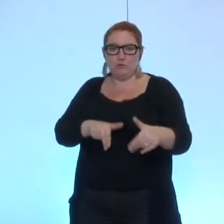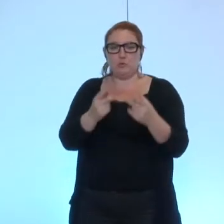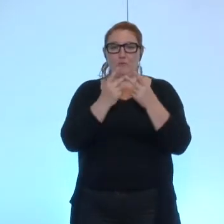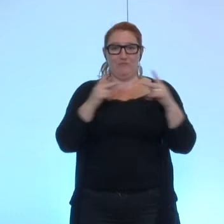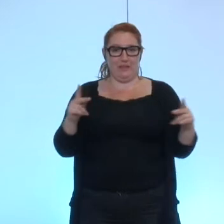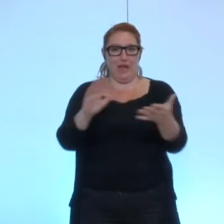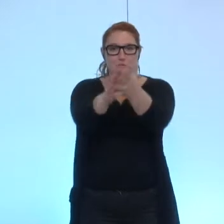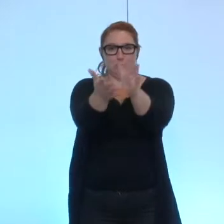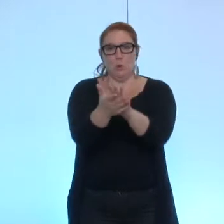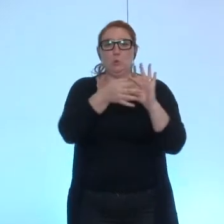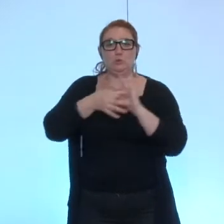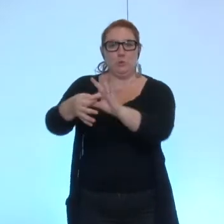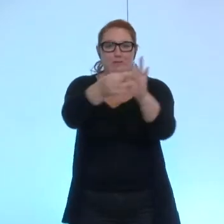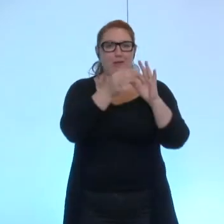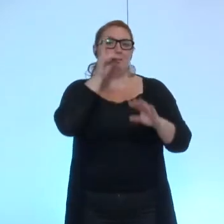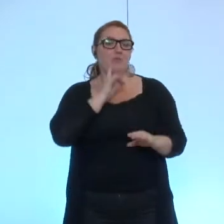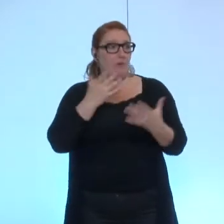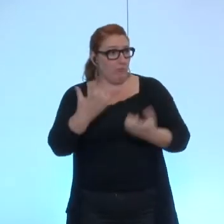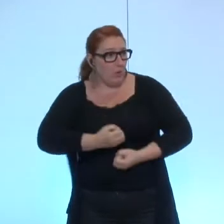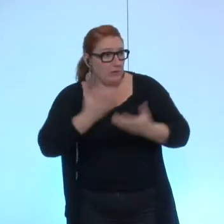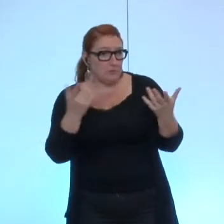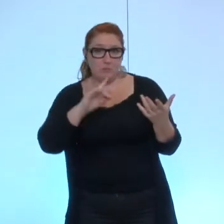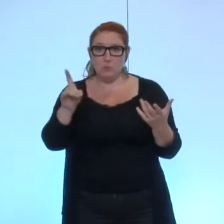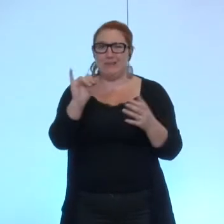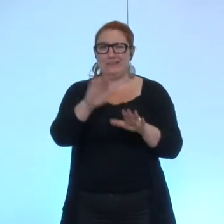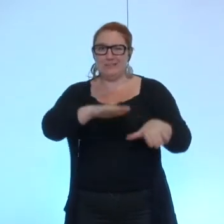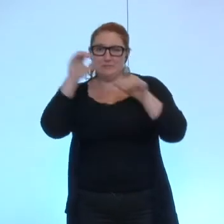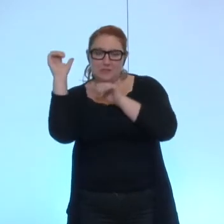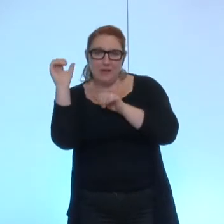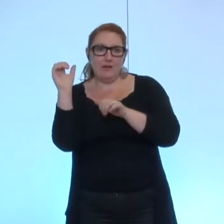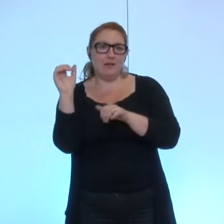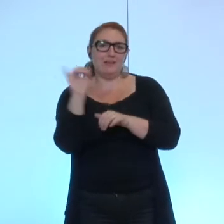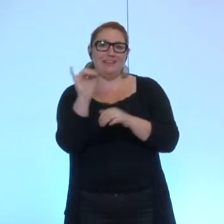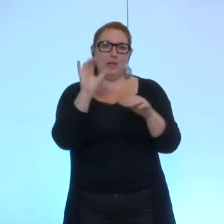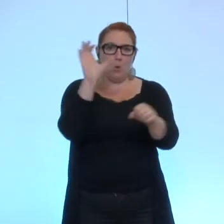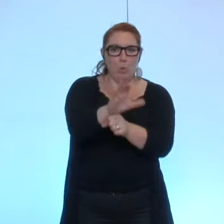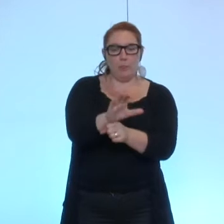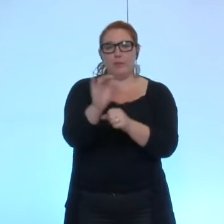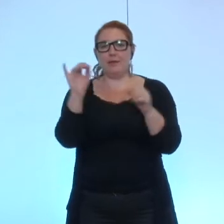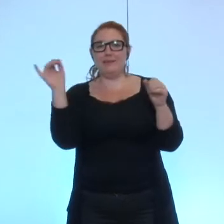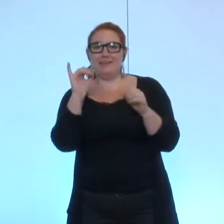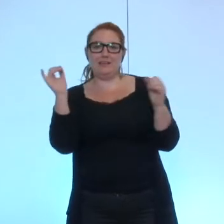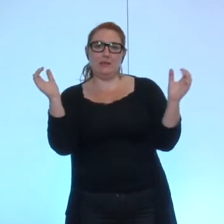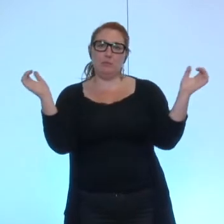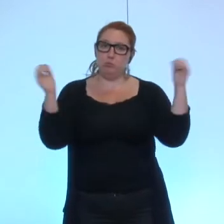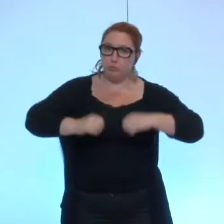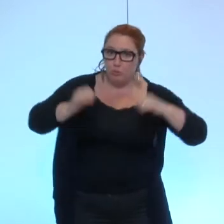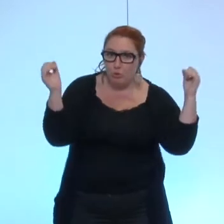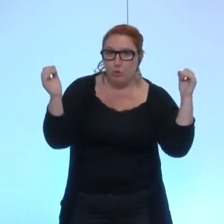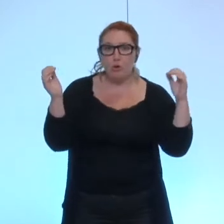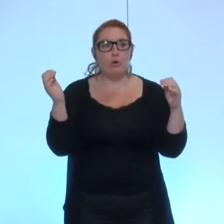Femmes des prises de parole non qui s'abstient qui est contre qui est pour